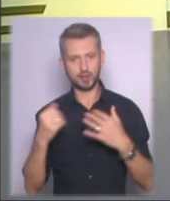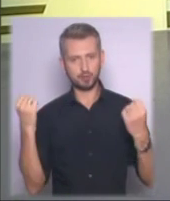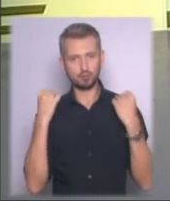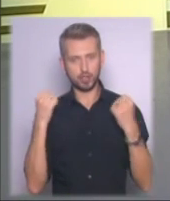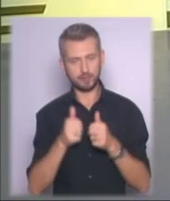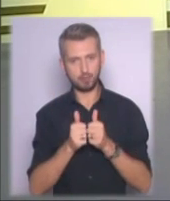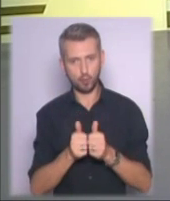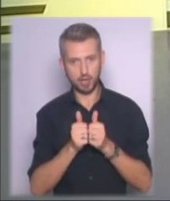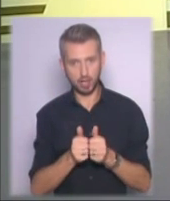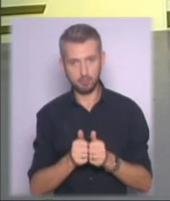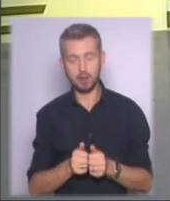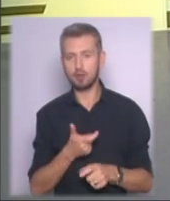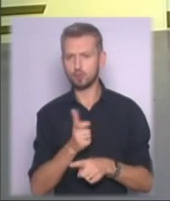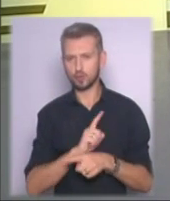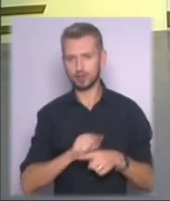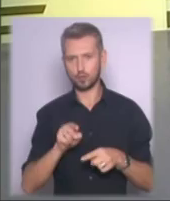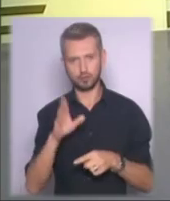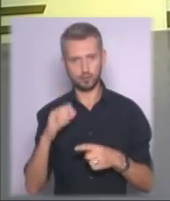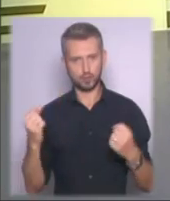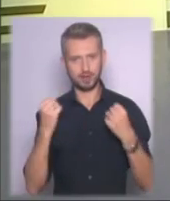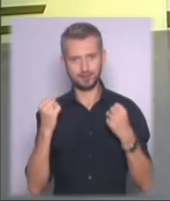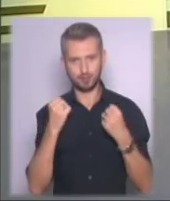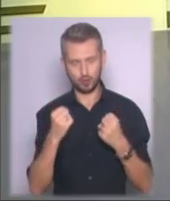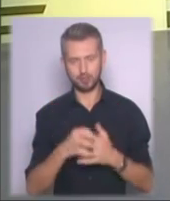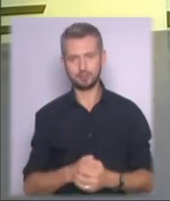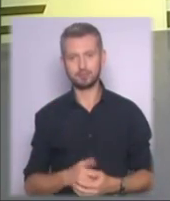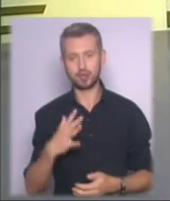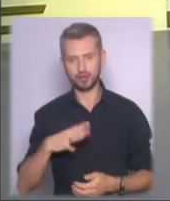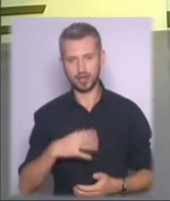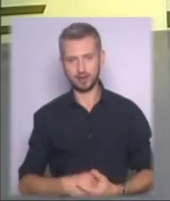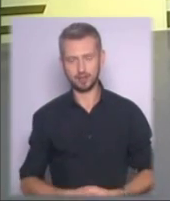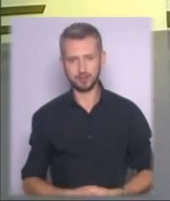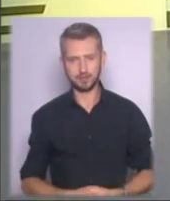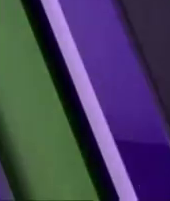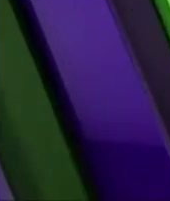колегам. Роман Цагай дуже скоро з'явиться у цій студії. Ну, а ми з вами побачимося о 21-й.